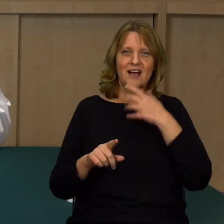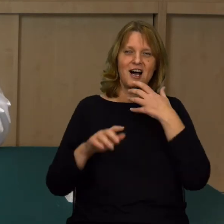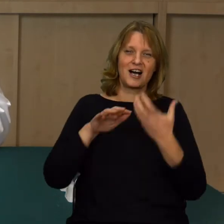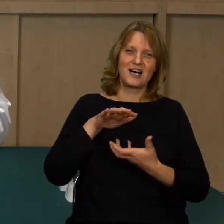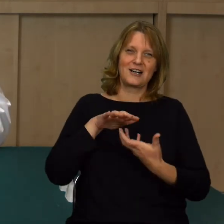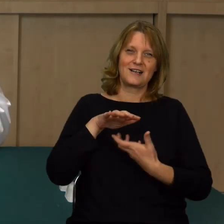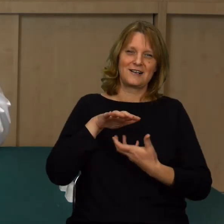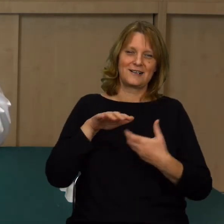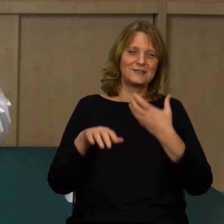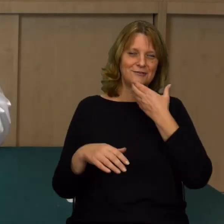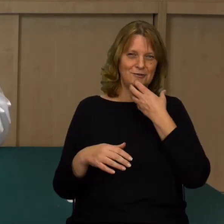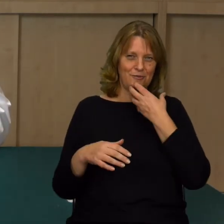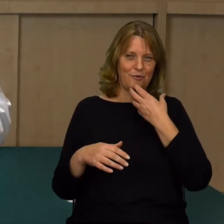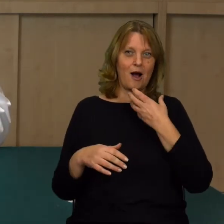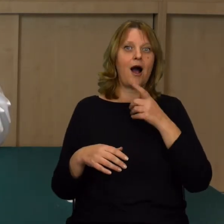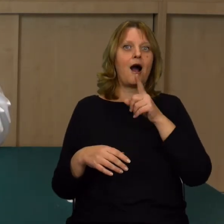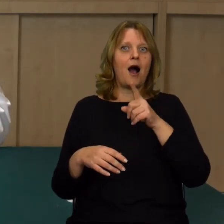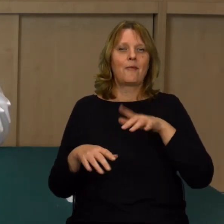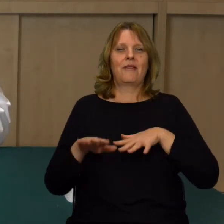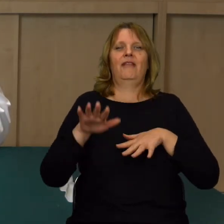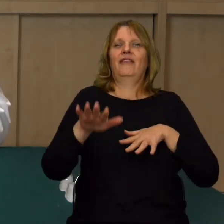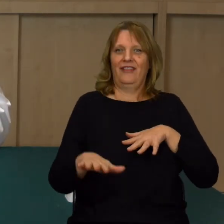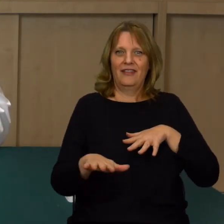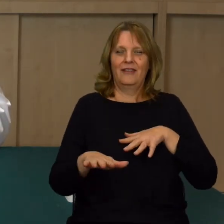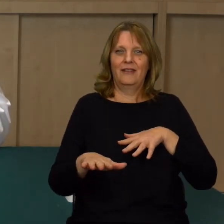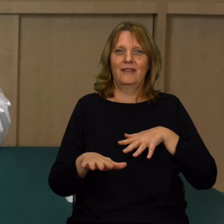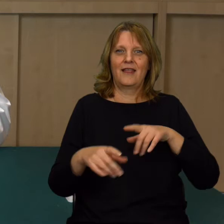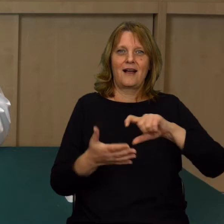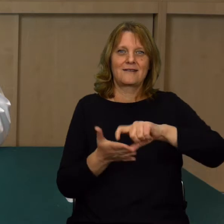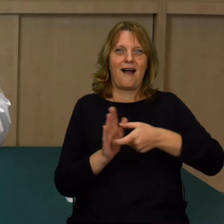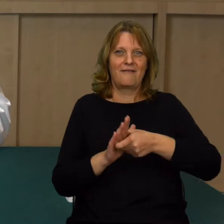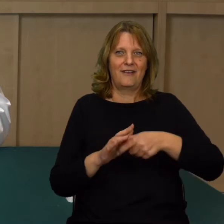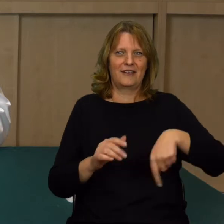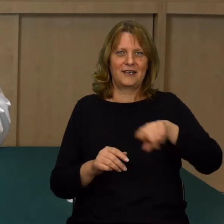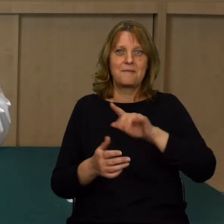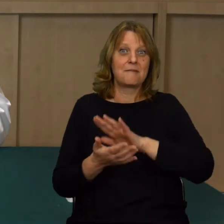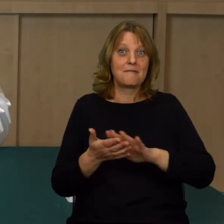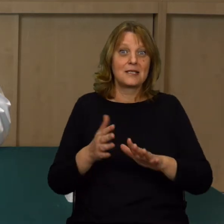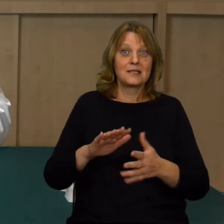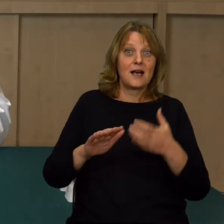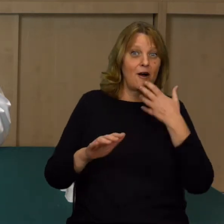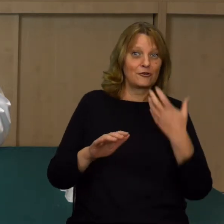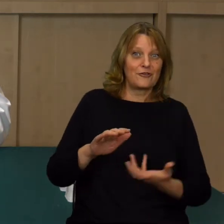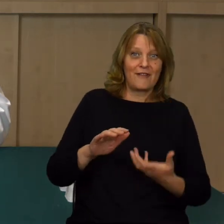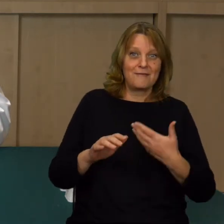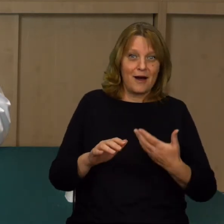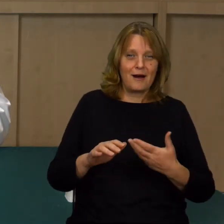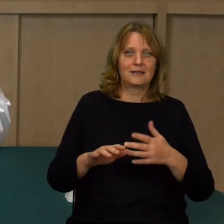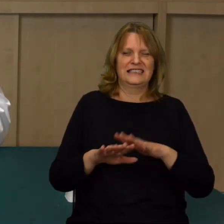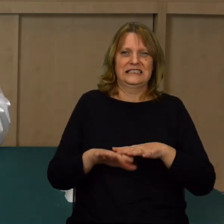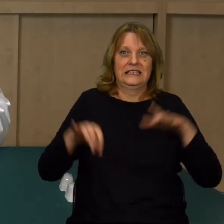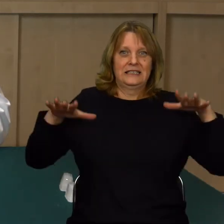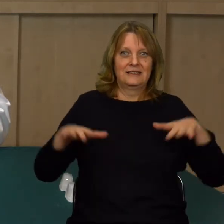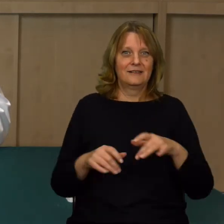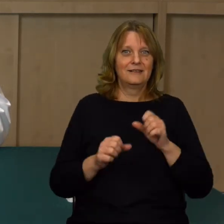w stopy ciepło. Gorzej, jak staniemy na płytki, które są bez ogrzewania podłogowego i nagle